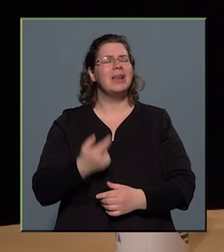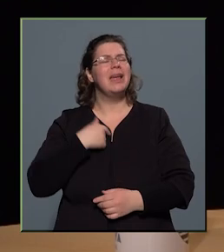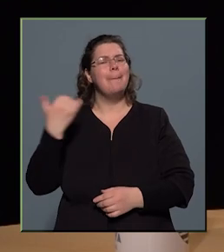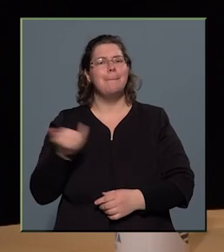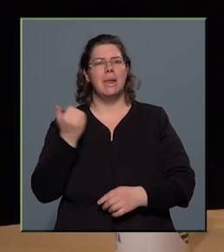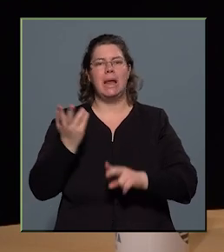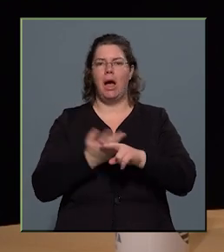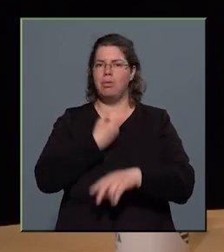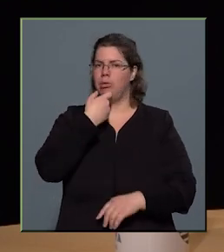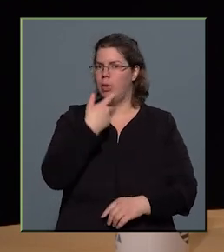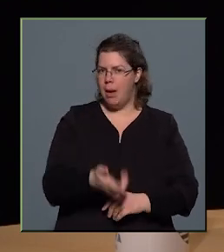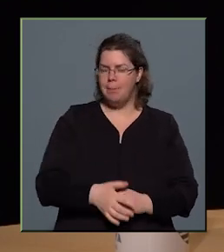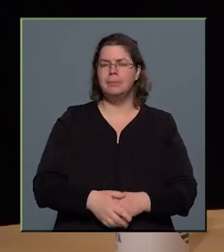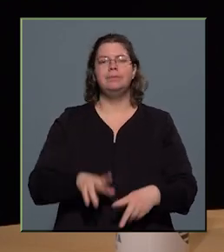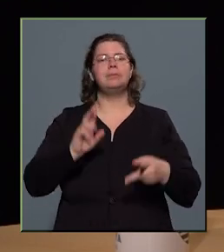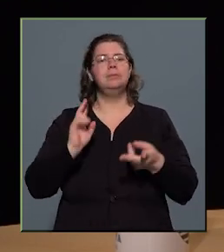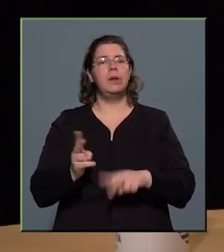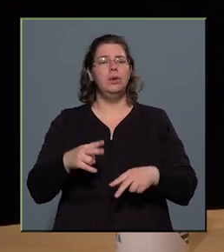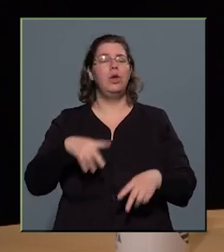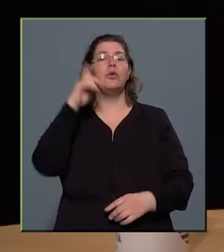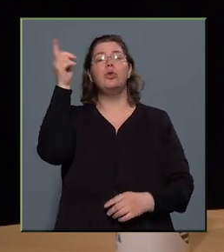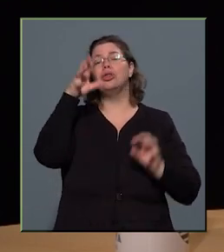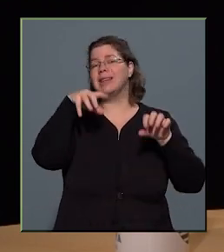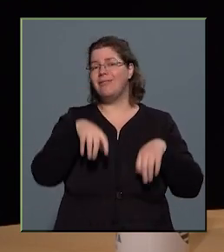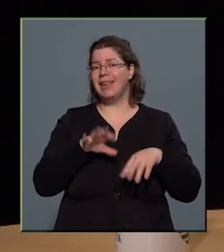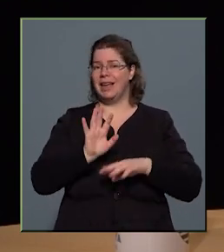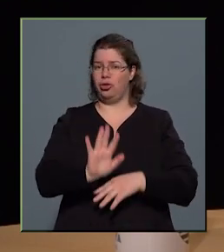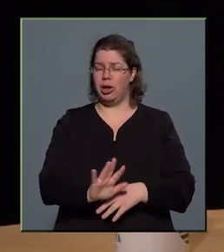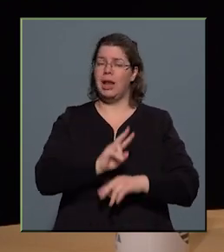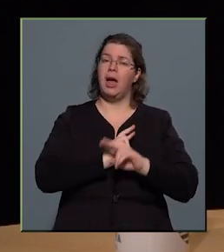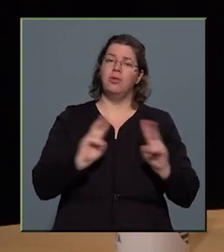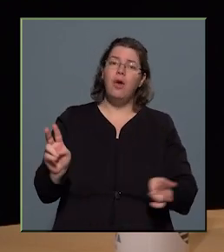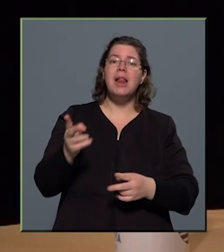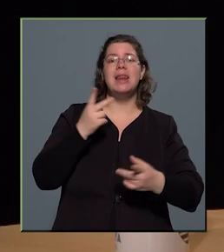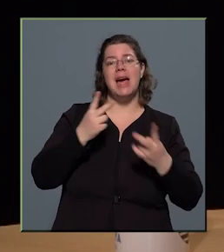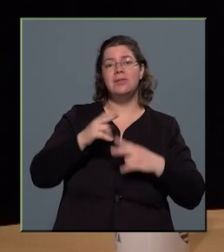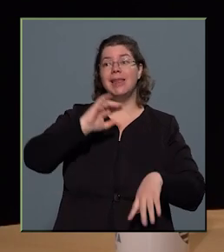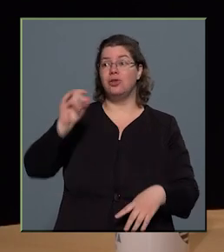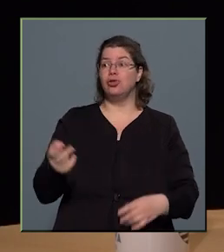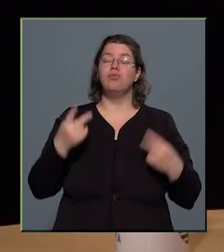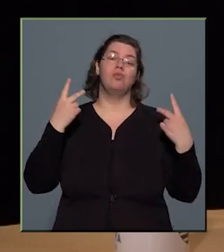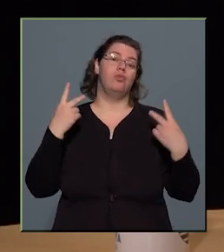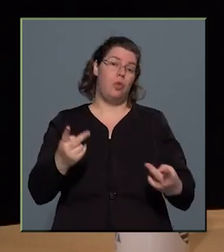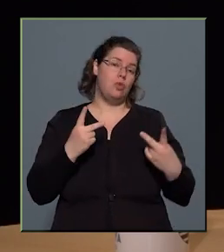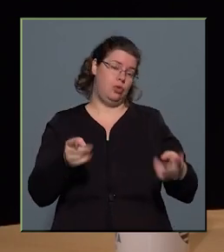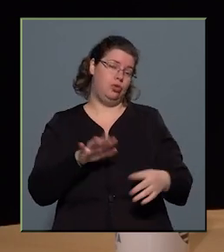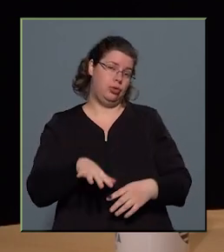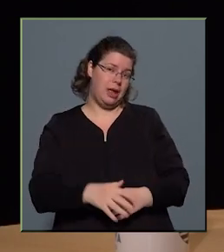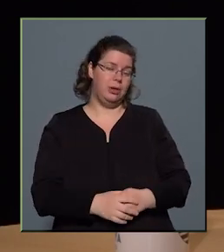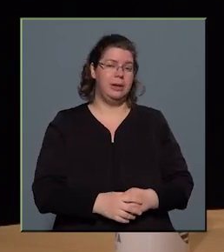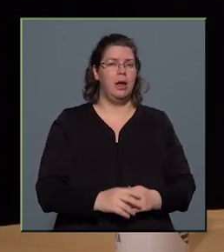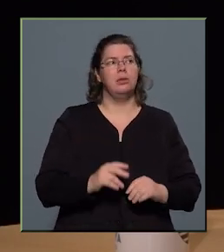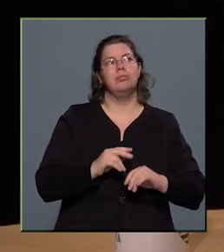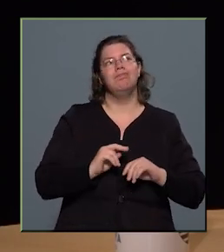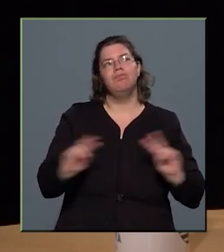szoktam mondani, hogy az űrtevékenységnek vannak látványos és vannak fontos területei. Aztán